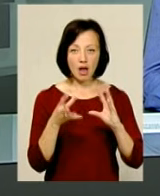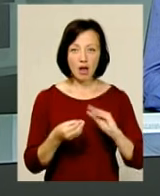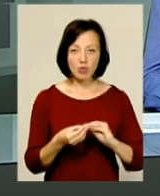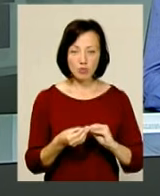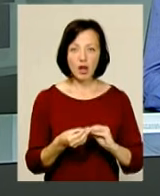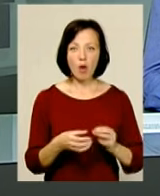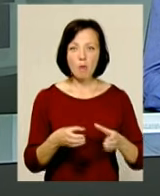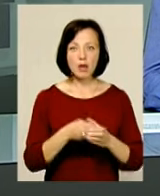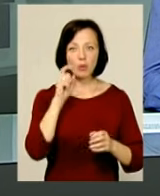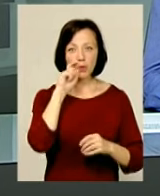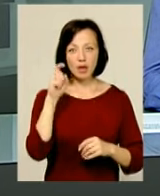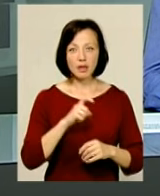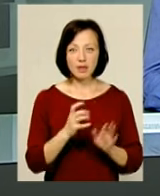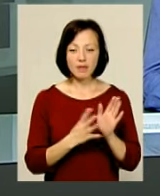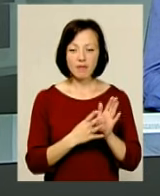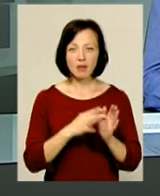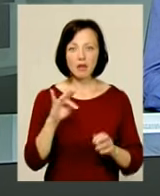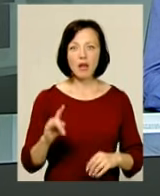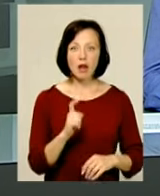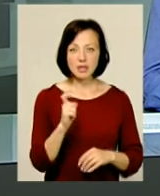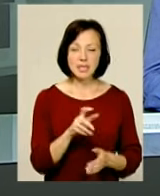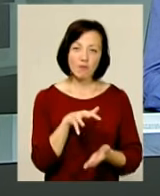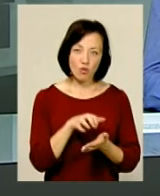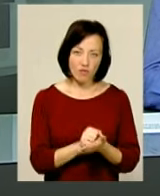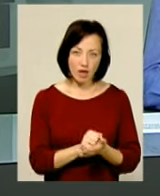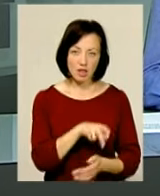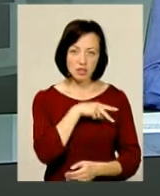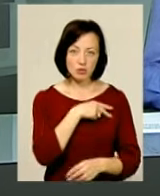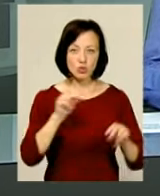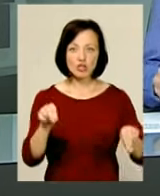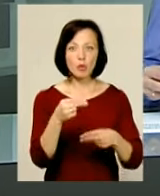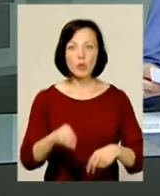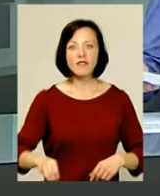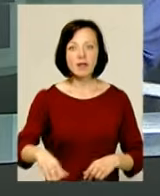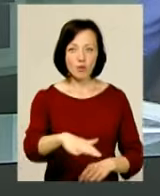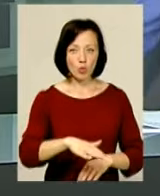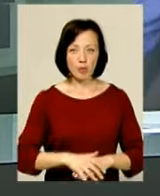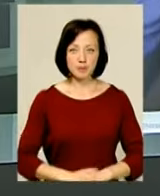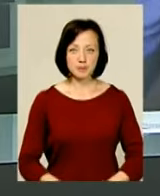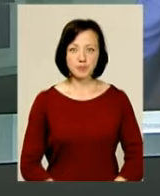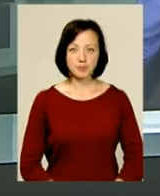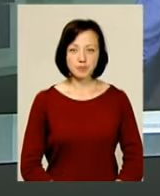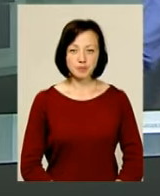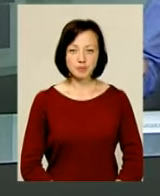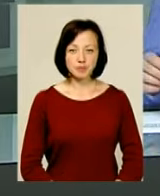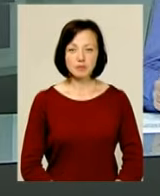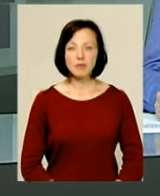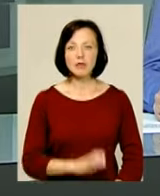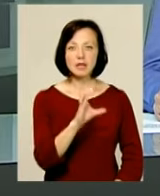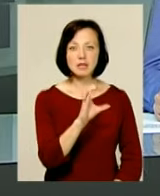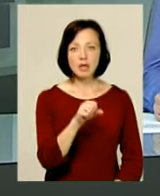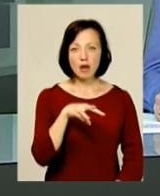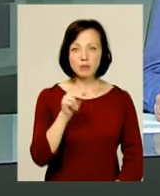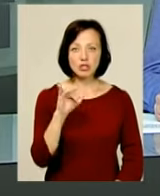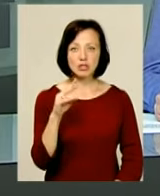заліку збірна команда України дев'ятий раз завоювала титул Чемпіонів Європи. У Самчиках